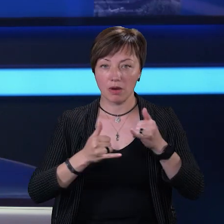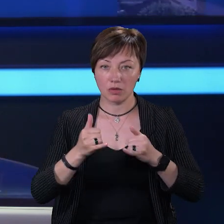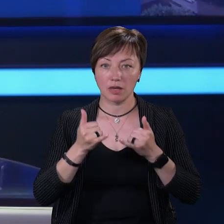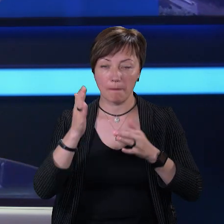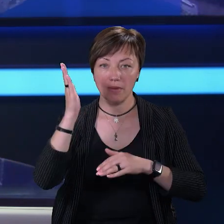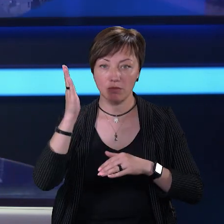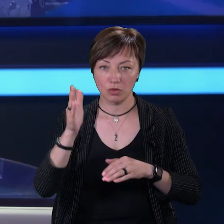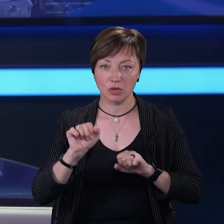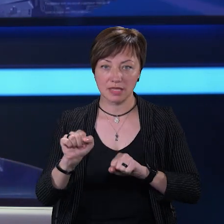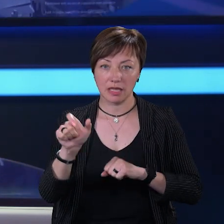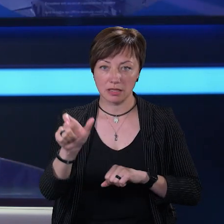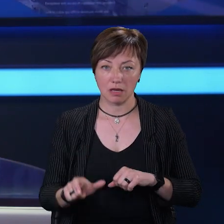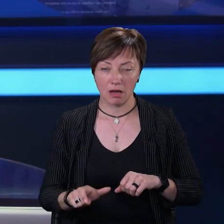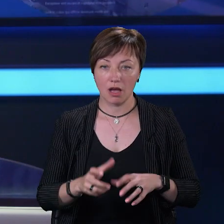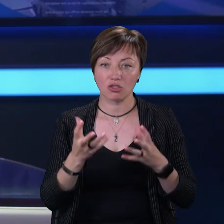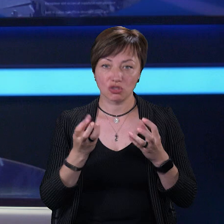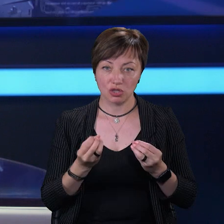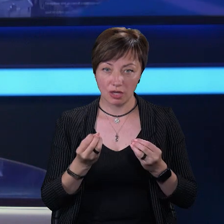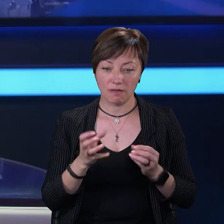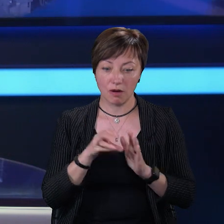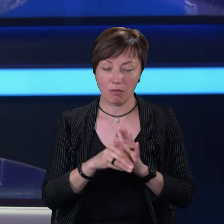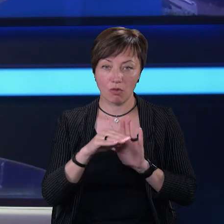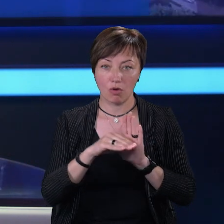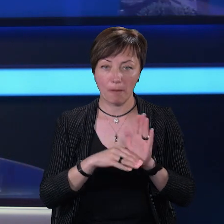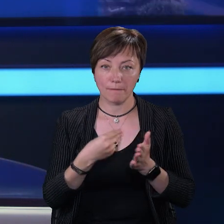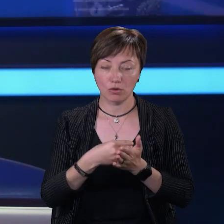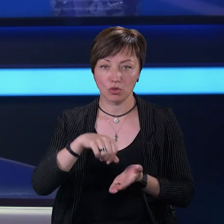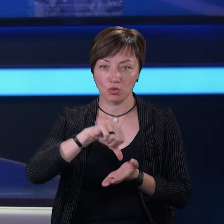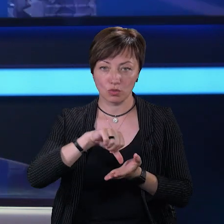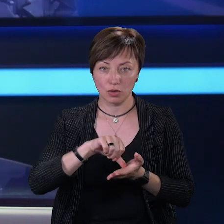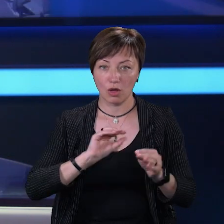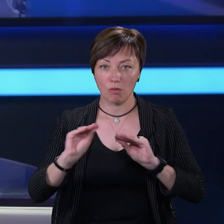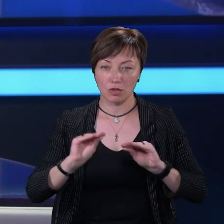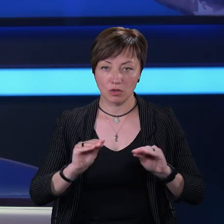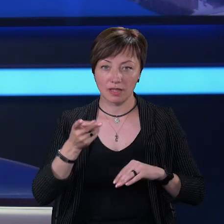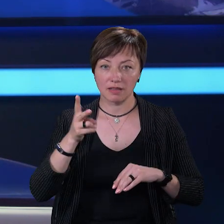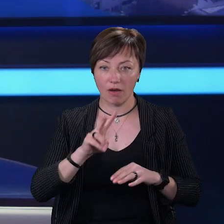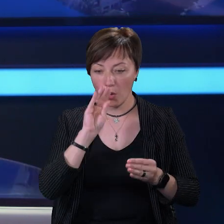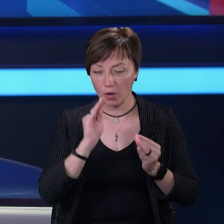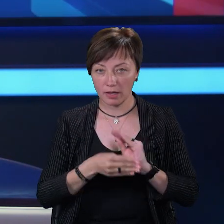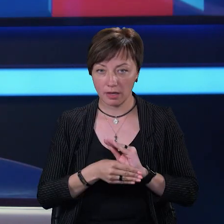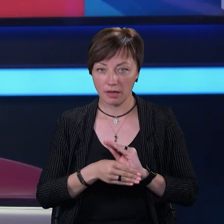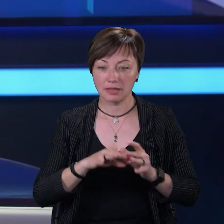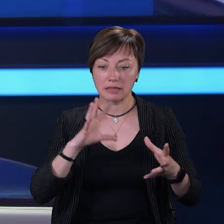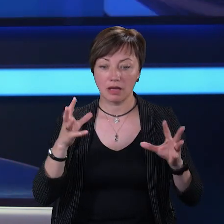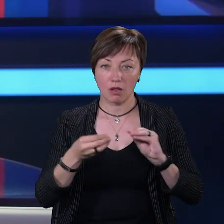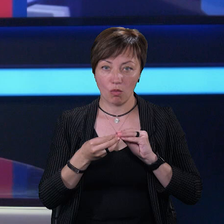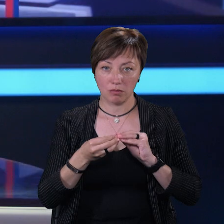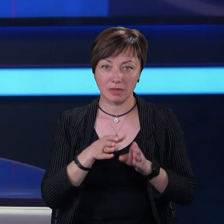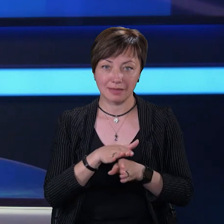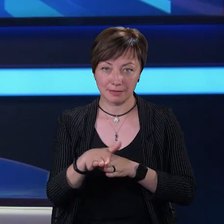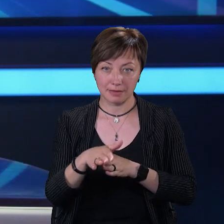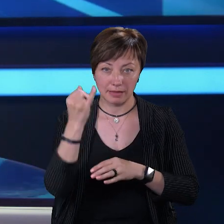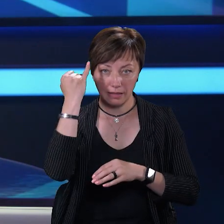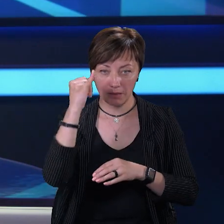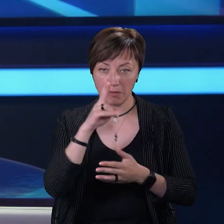для майбутнього захисника. А ще в рамках програми бюджет участі облаштують два укриття. Загалом на реалізацію